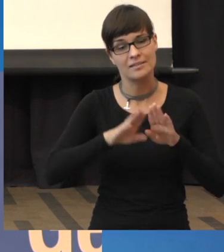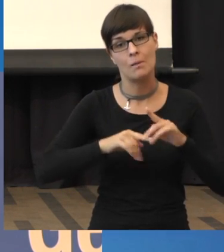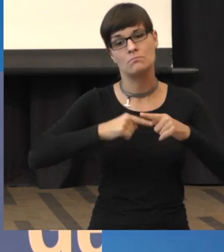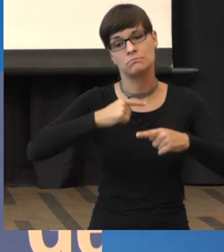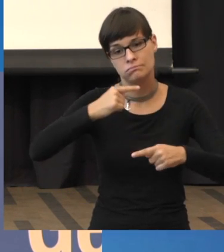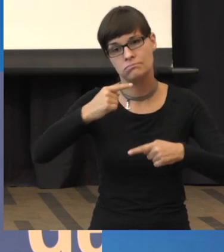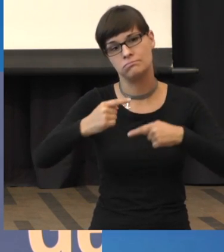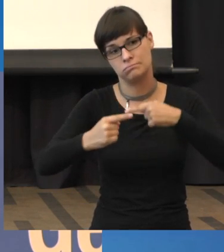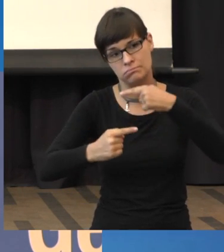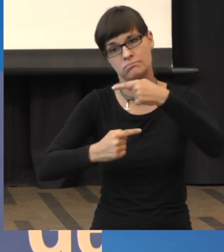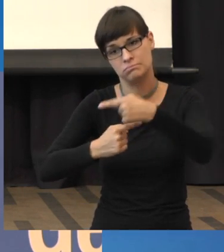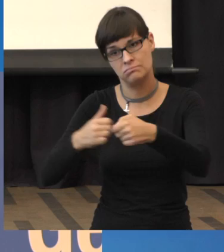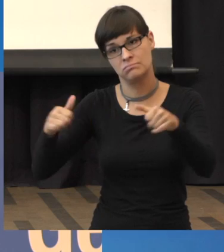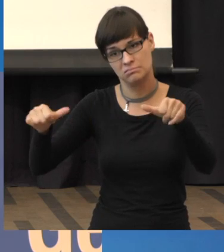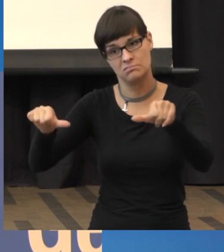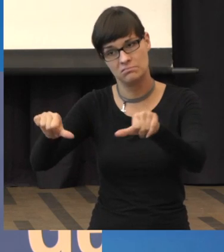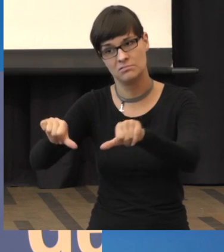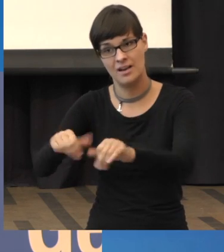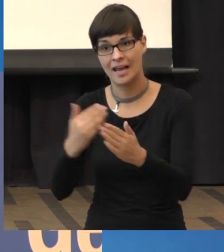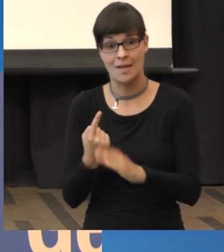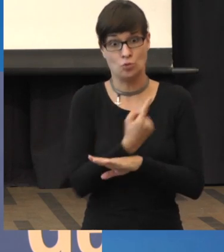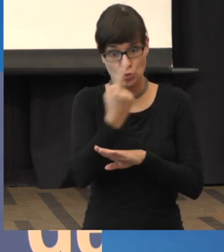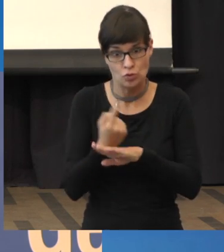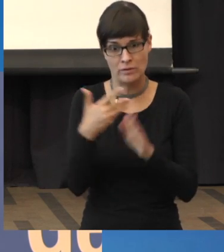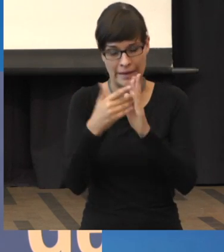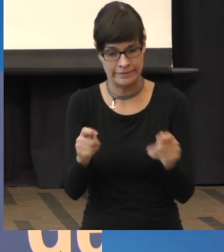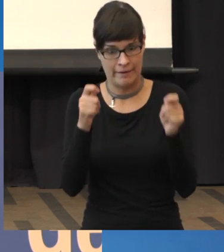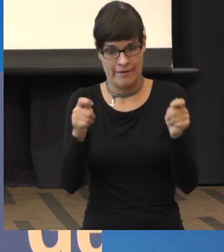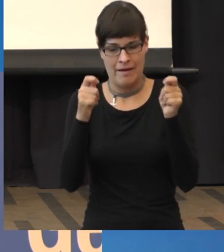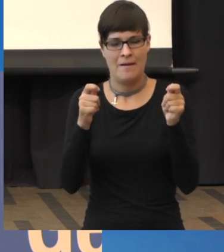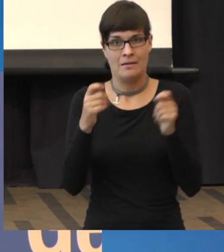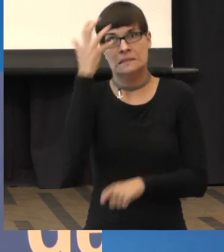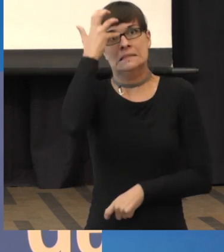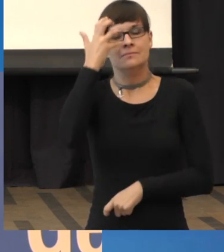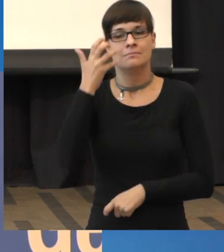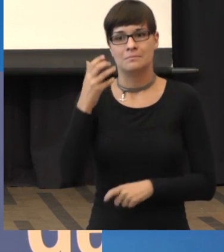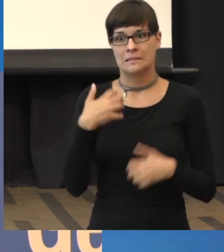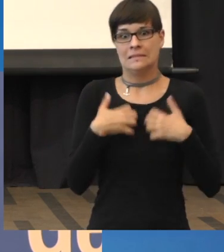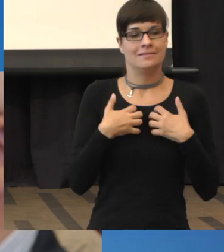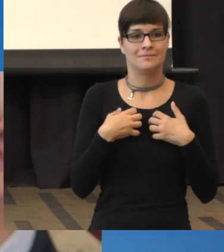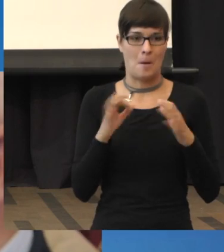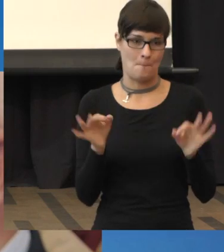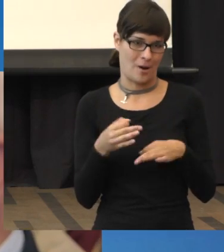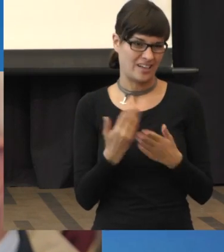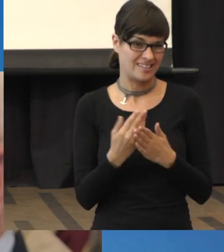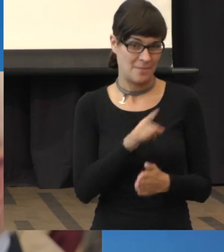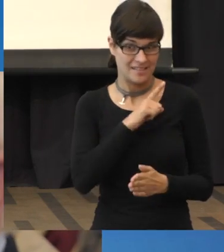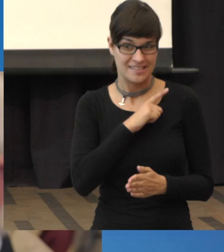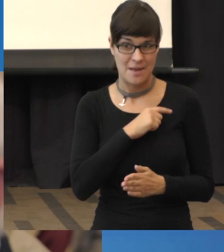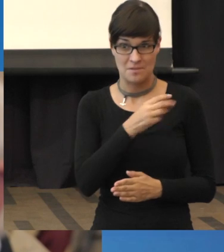Wochen und Monate. Also wir reden hier nicht von Tagen. Also man macht sich dann auch häufig verrückt. Deshalb gebe ich das nicht so gerne mit.